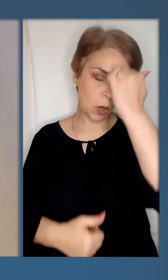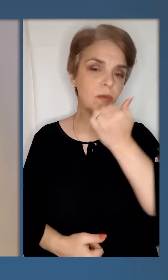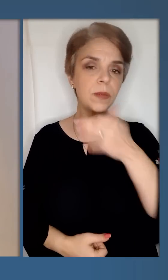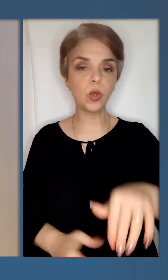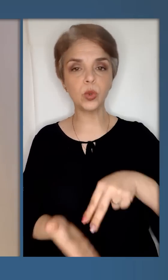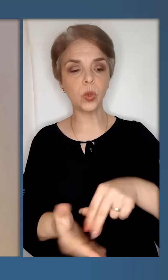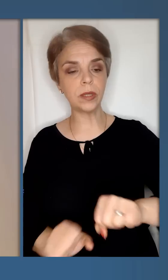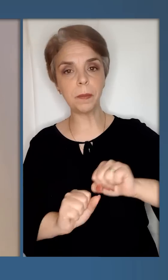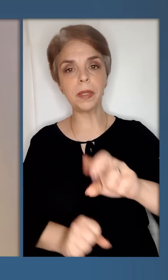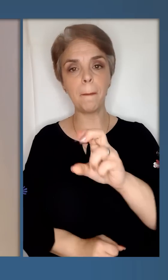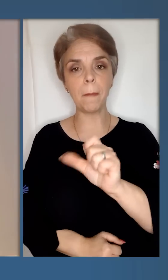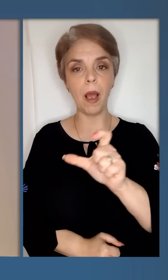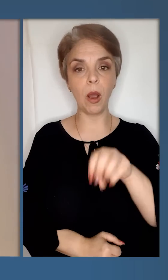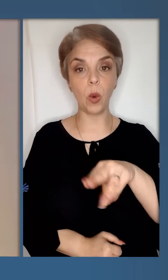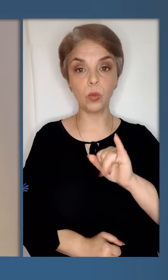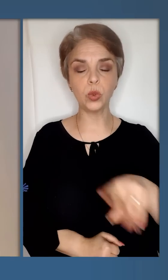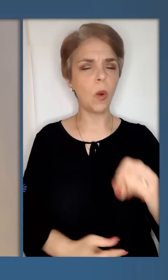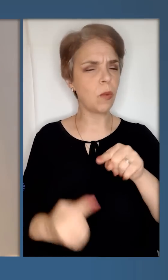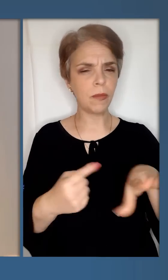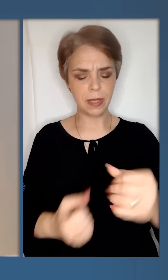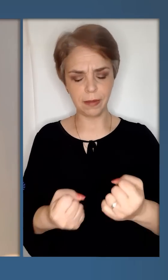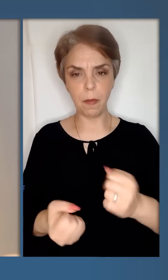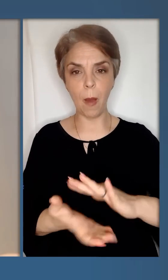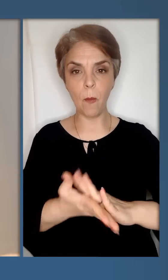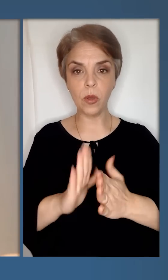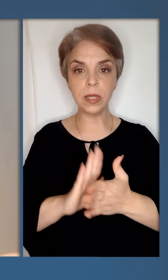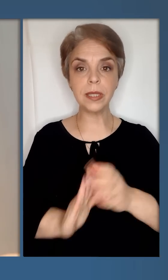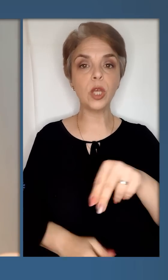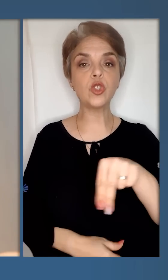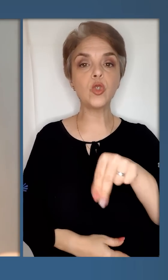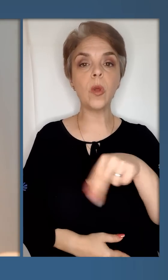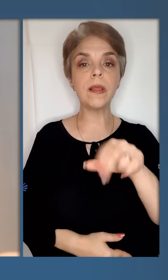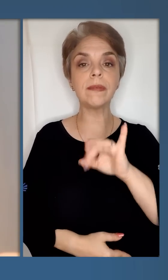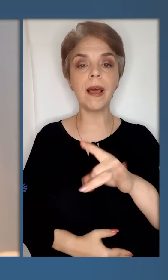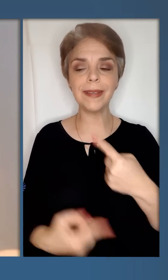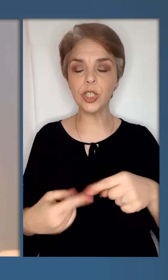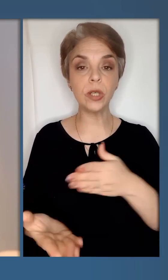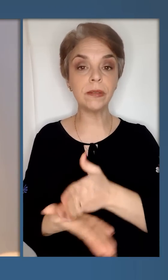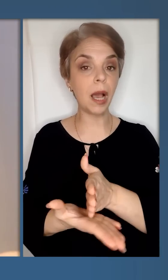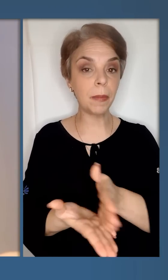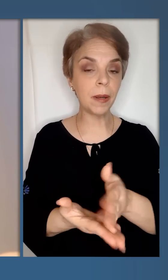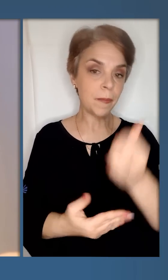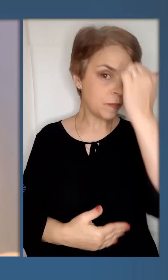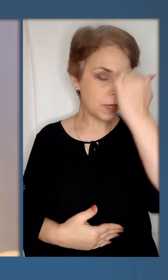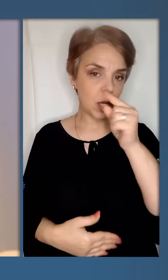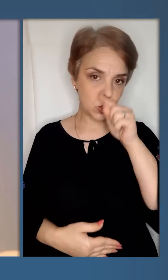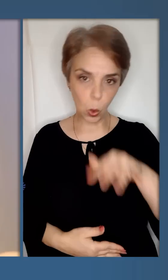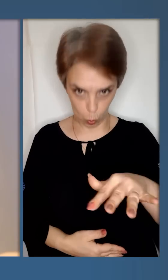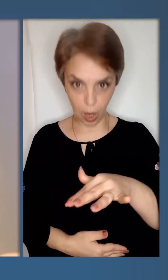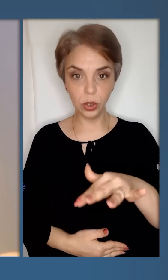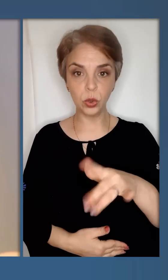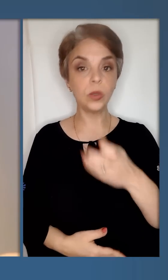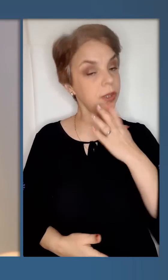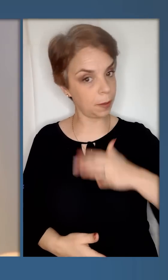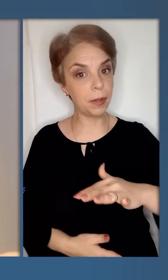Дякую всім, хто стоїть під бахмутом, дякую всім, хто попри все тримає позиції на Соледарському та іншому напрямку. Дякую